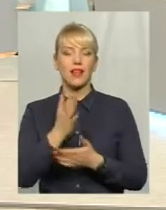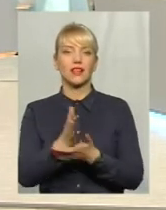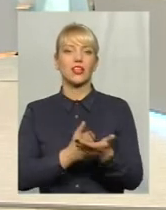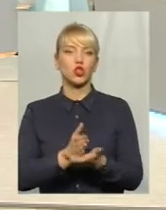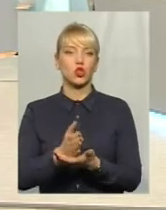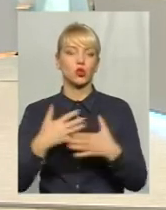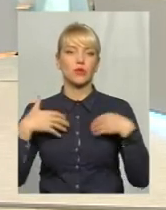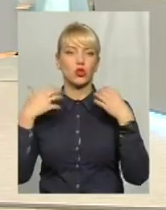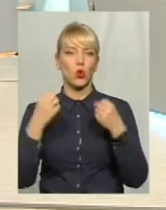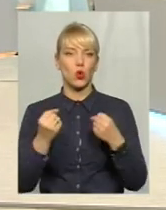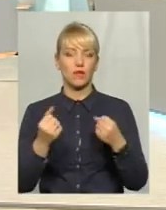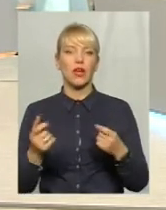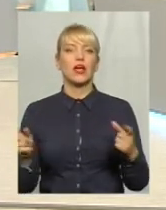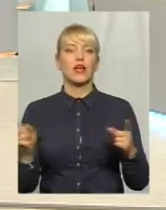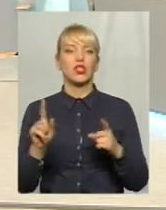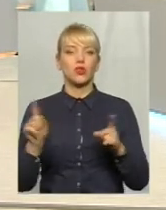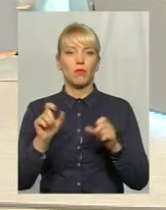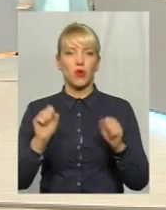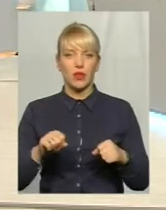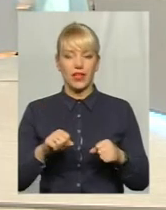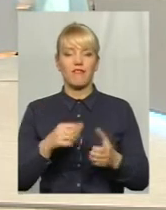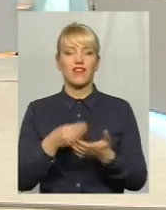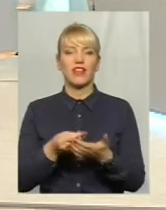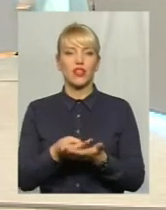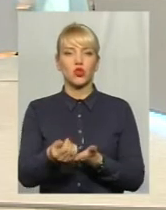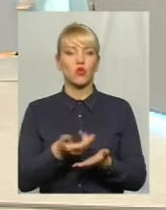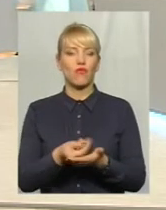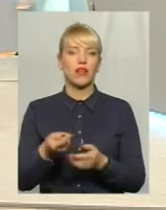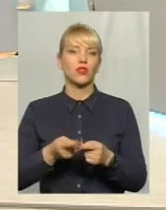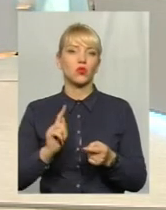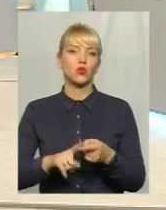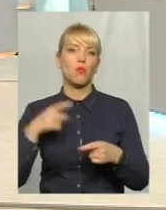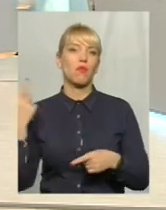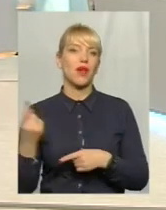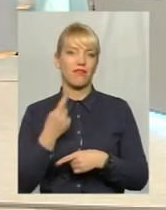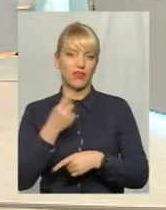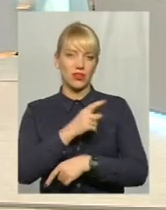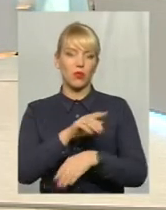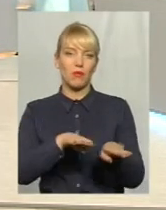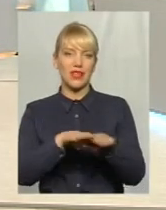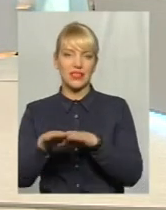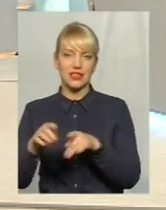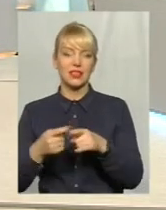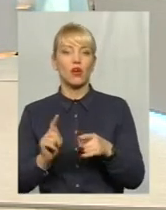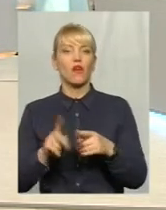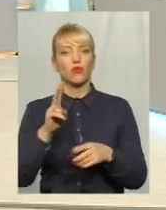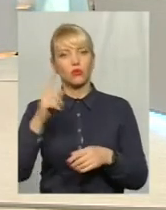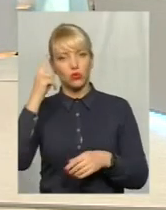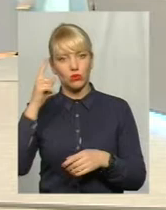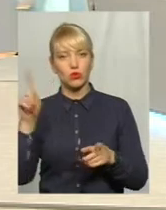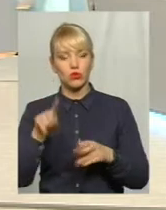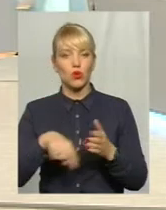яка буде створена, щоб змогла фінансувати оцю первинну медицину. Тобто, в кого складаються такі асоціації, що комунальне